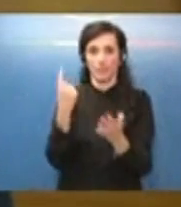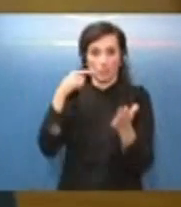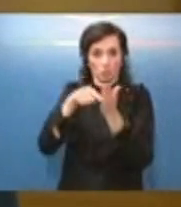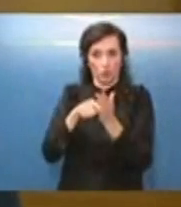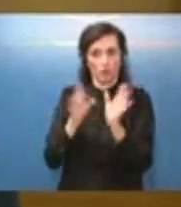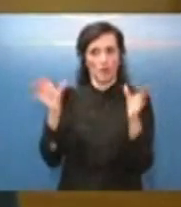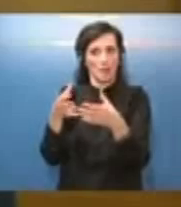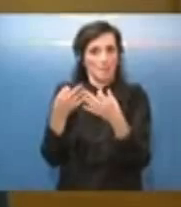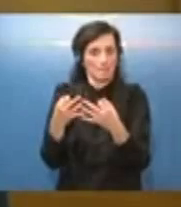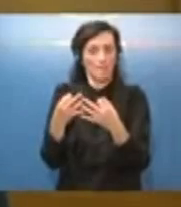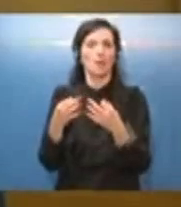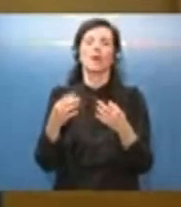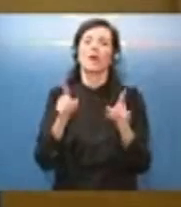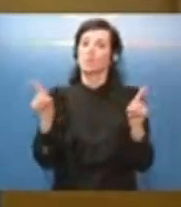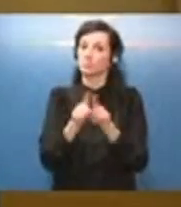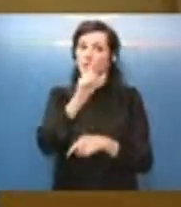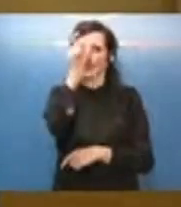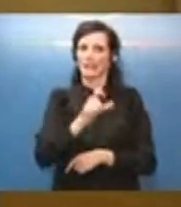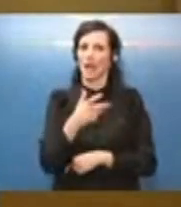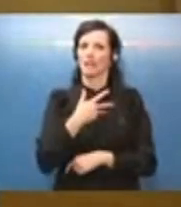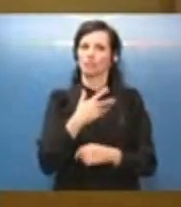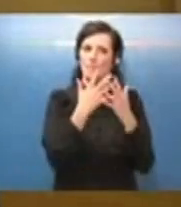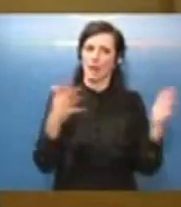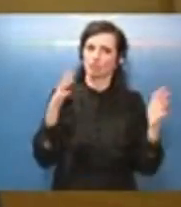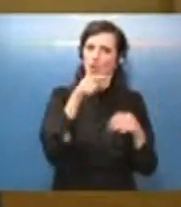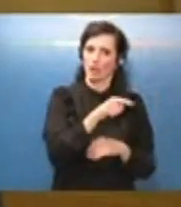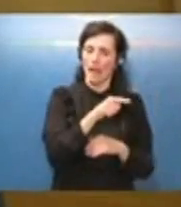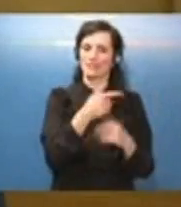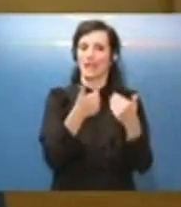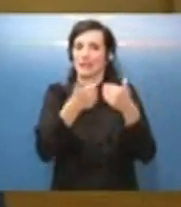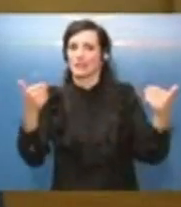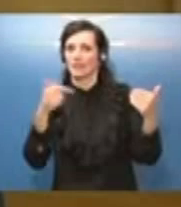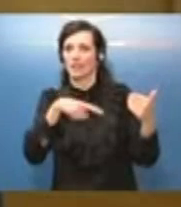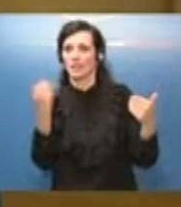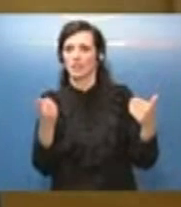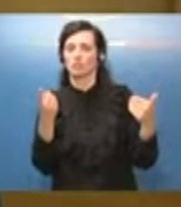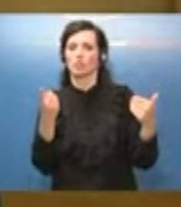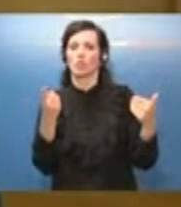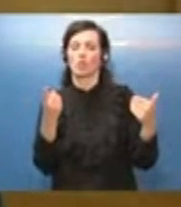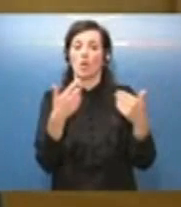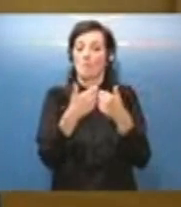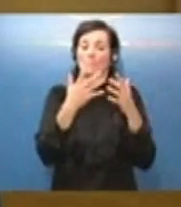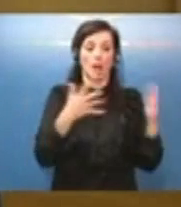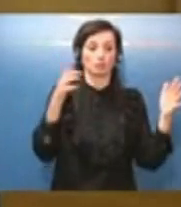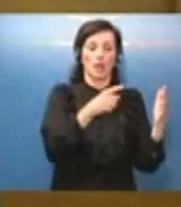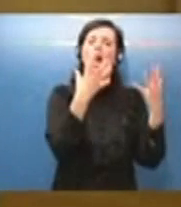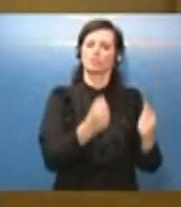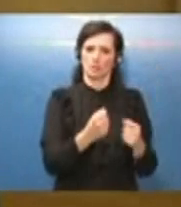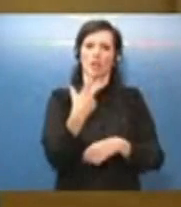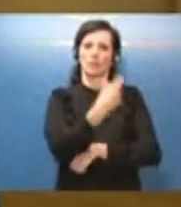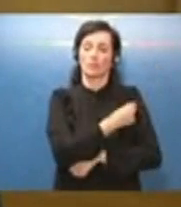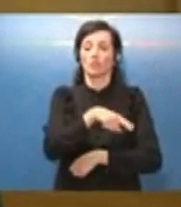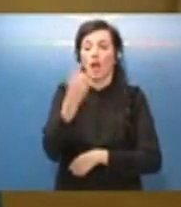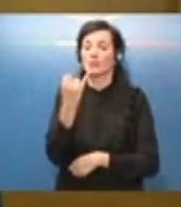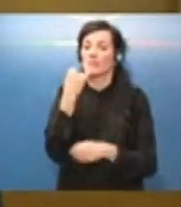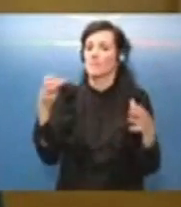anche un Paese che è diviso tra una maggioranza che largamente ha accettato di vaccinarsi e una minoranza che non lo ha fatto e